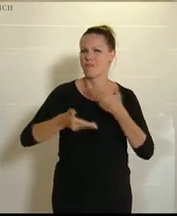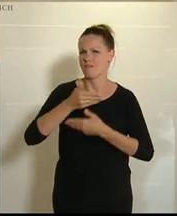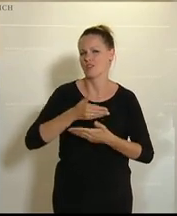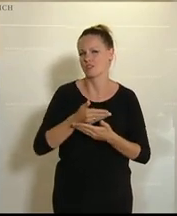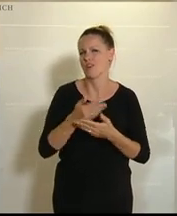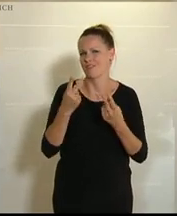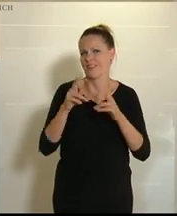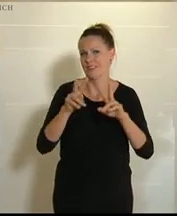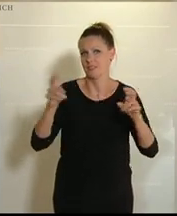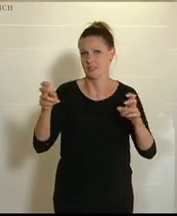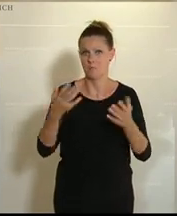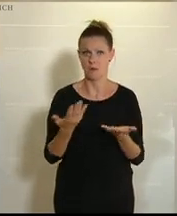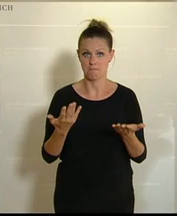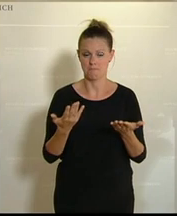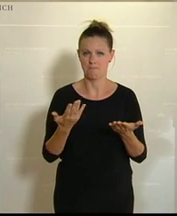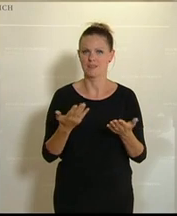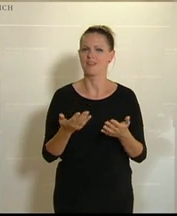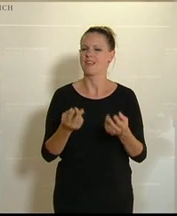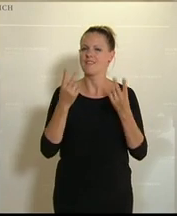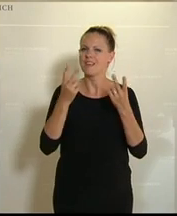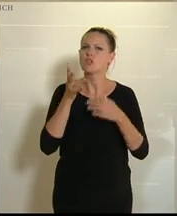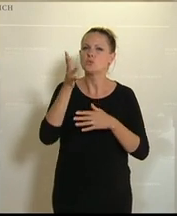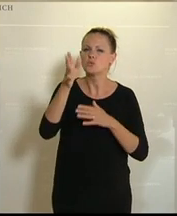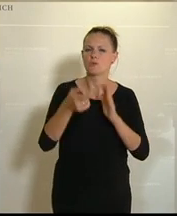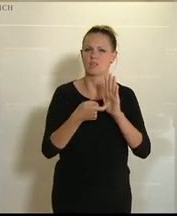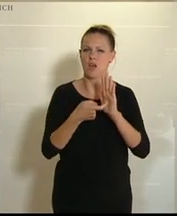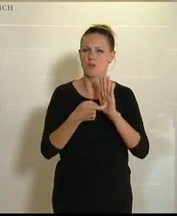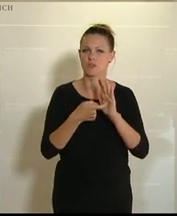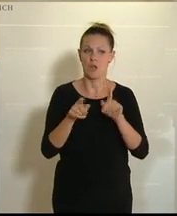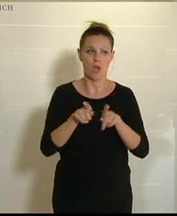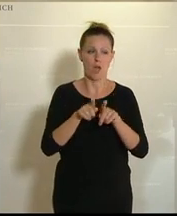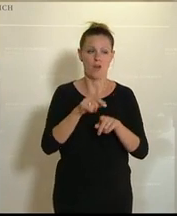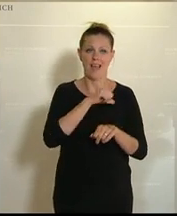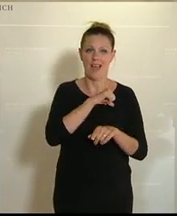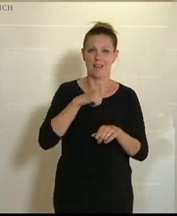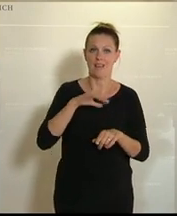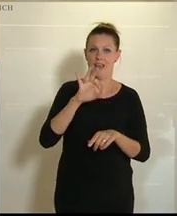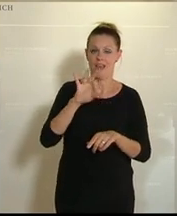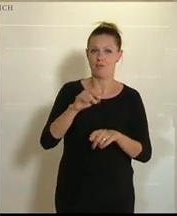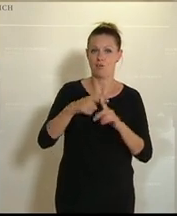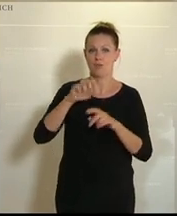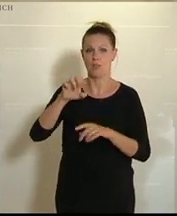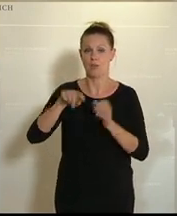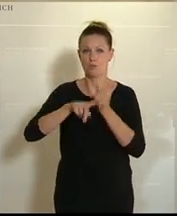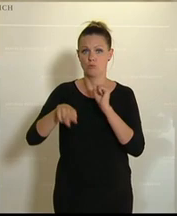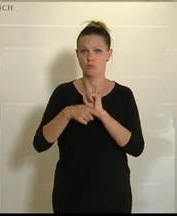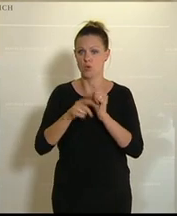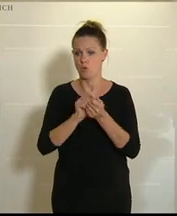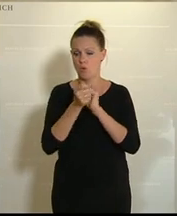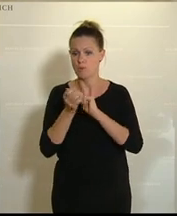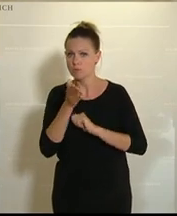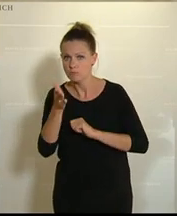Thema. Wenn es darum geht, in zentralen Zukunftsherausforderungen auch eigene F&E-Budgets umzuorientieren, die